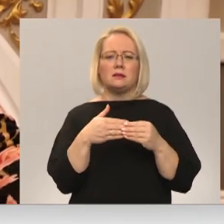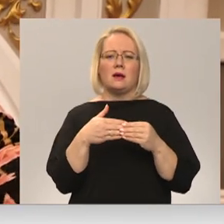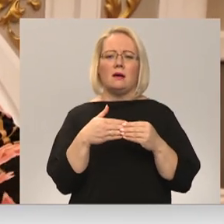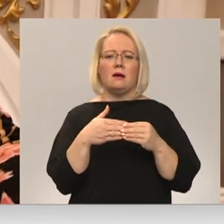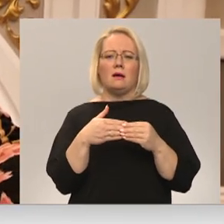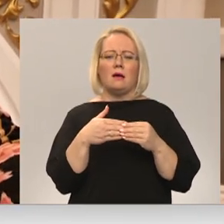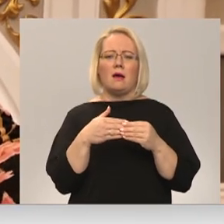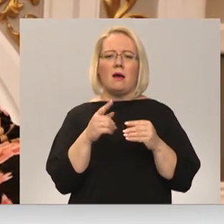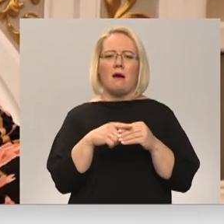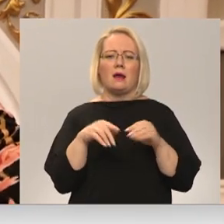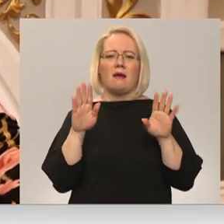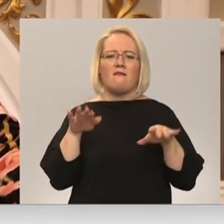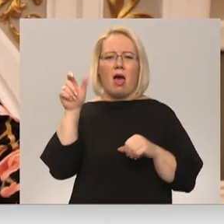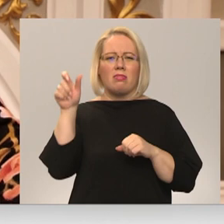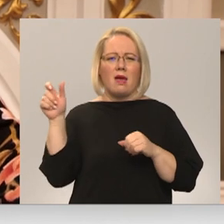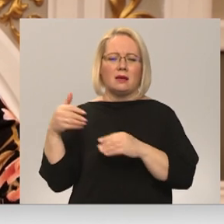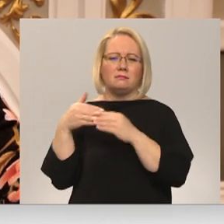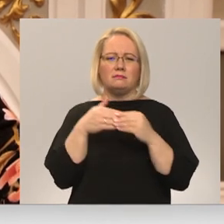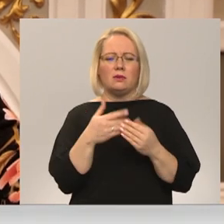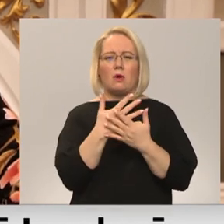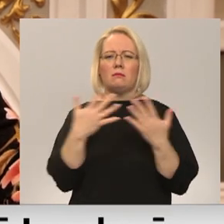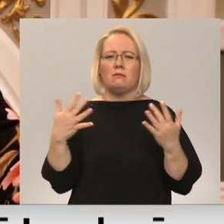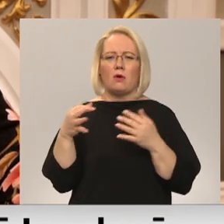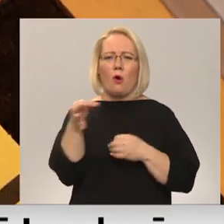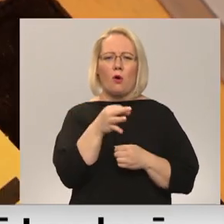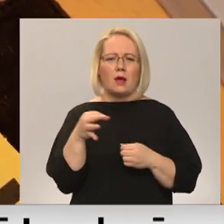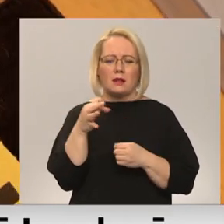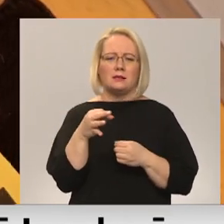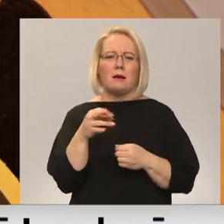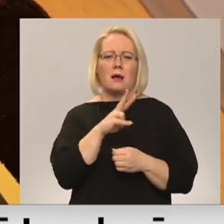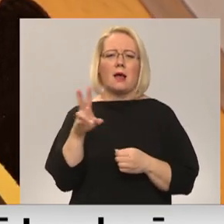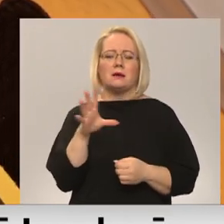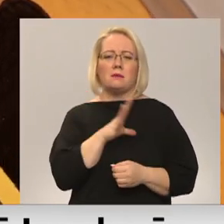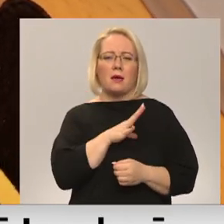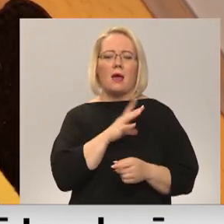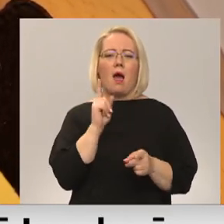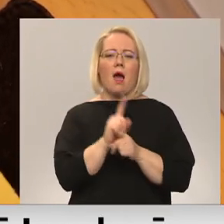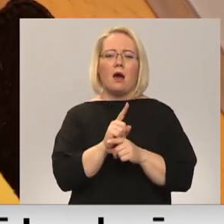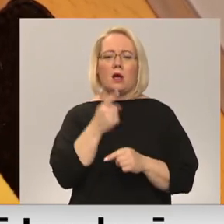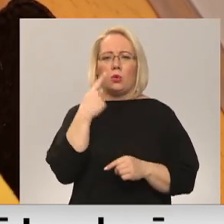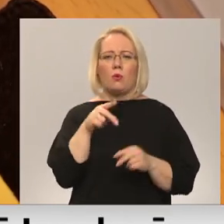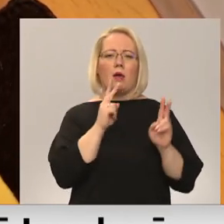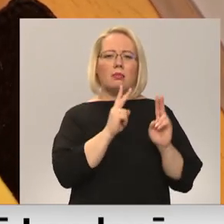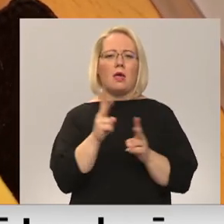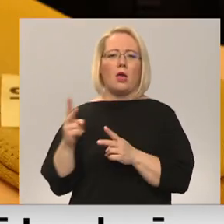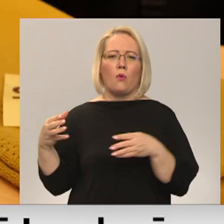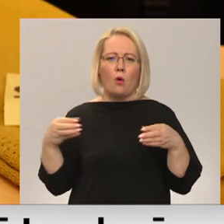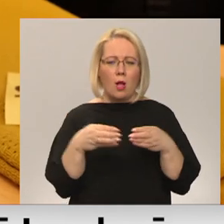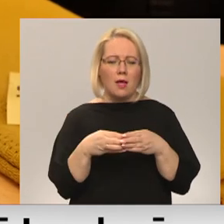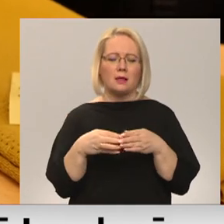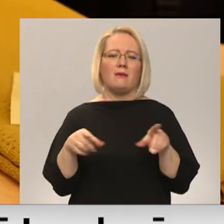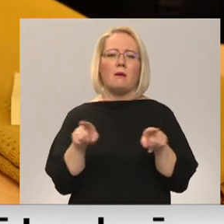sadāvinājam no visādām organizācijām, kas te bija arī no Deju kopām, arī